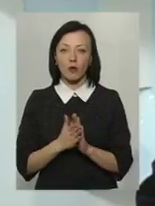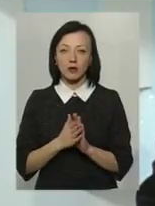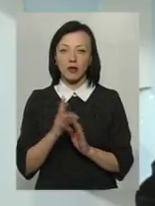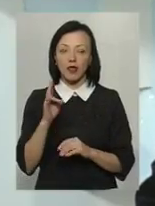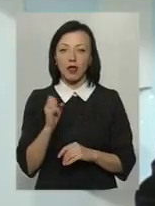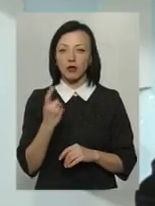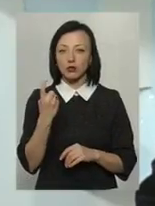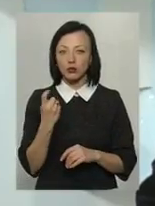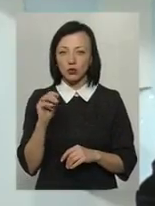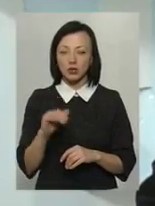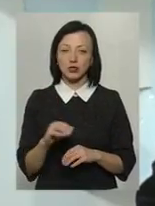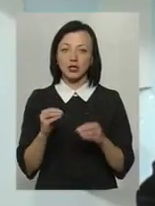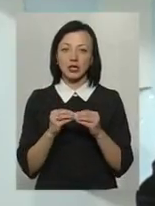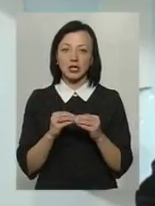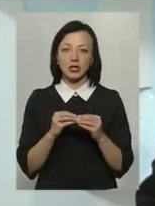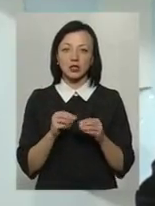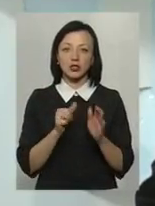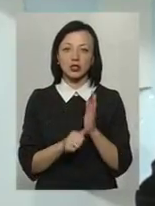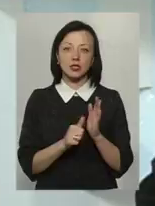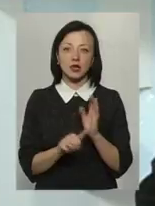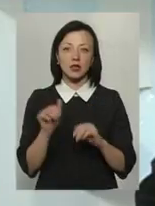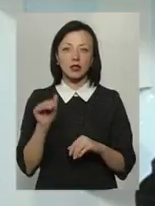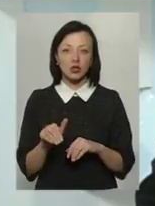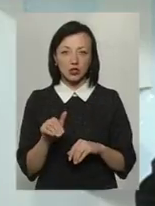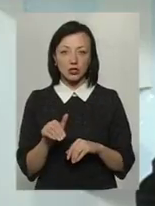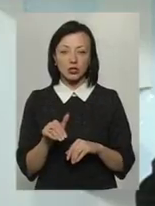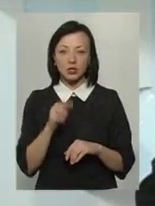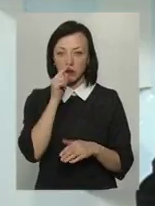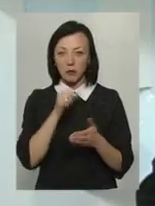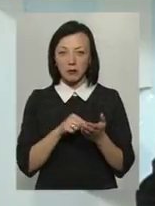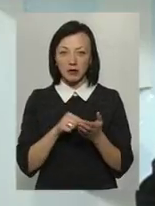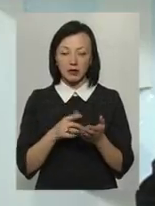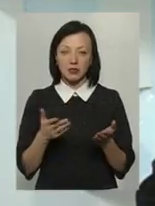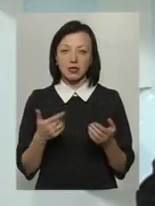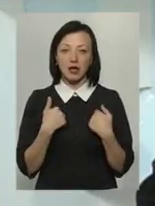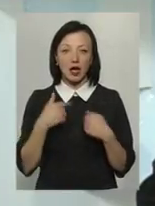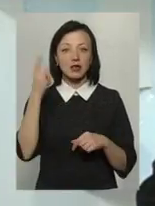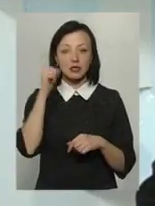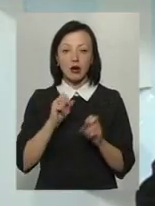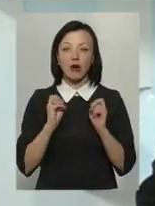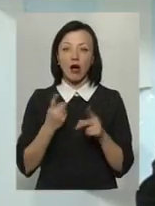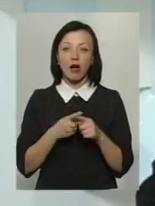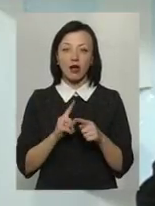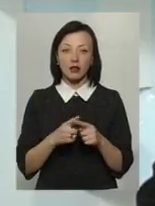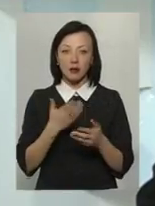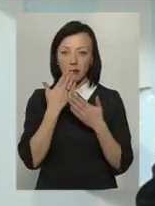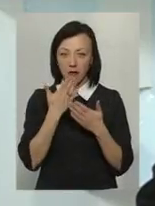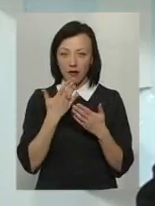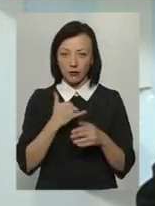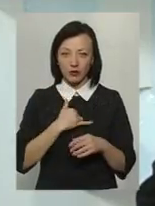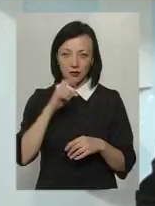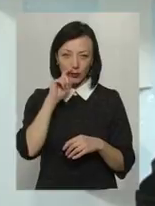100 тисяч, на 10 тисяч, на 60 тисяч птиц, і я знаю, як це пахне у нас на